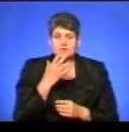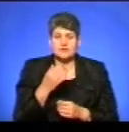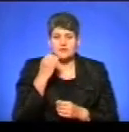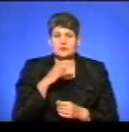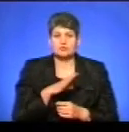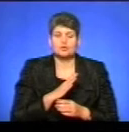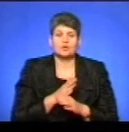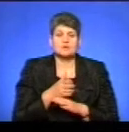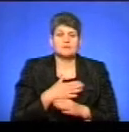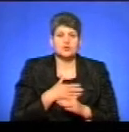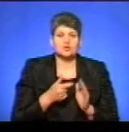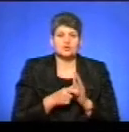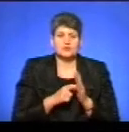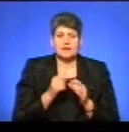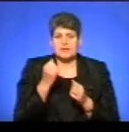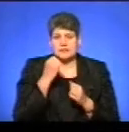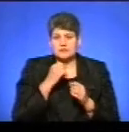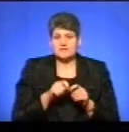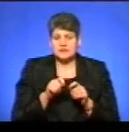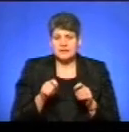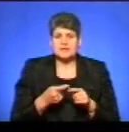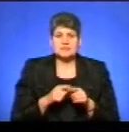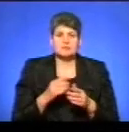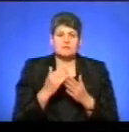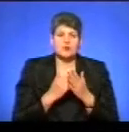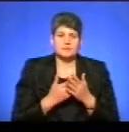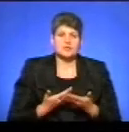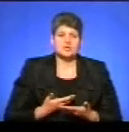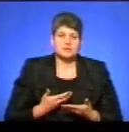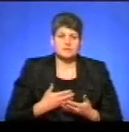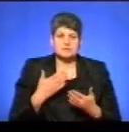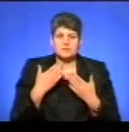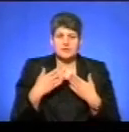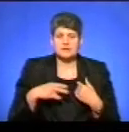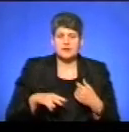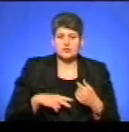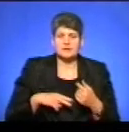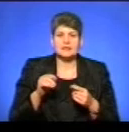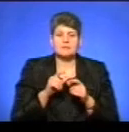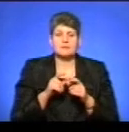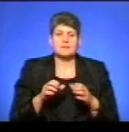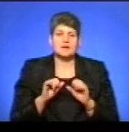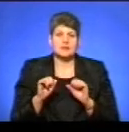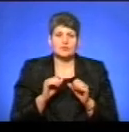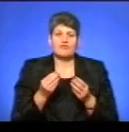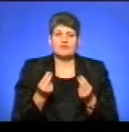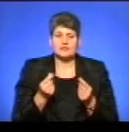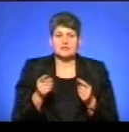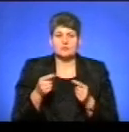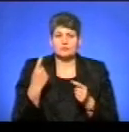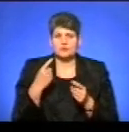власне, дякую, що були гостем нашої студії, дякую за відкритість. Нагадую, що це була програма «Звіти на живу», і ми спілкувалися з директором Департаменту фінансів Тернопільської обласної